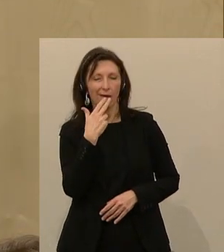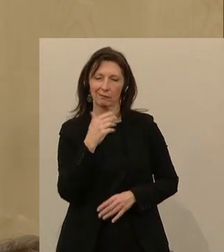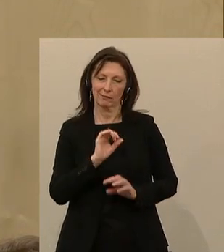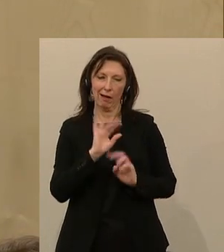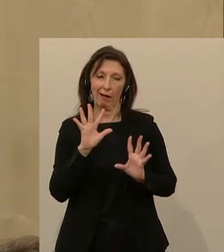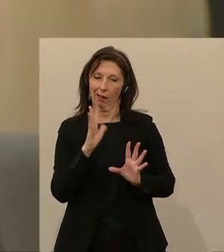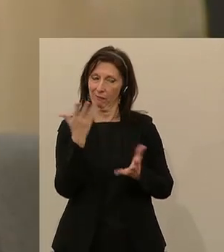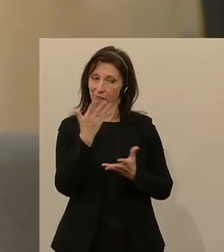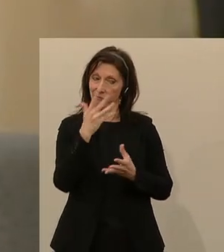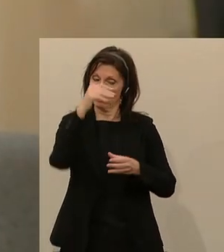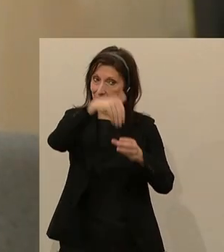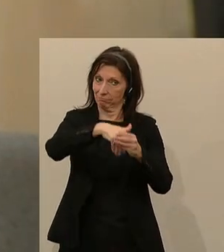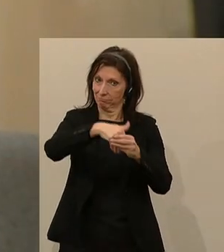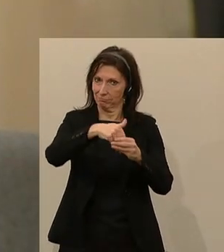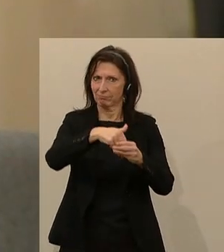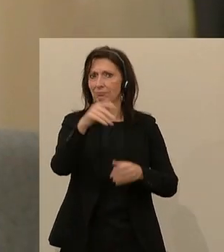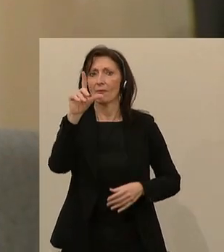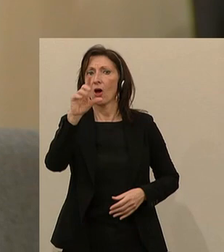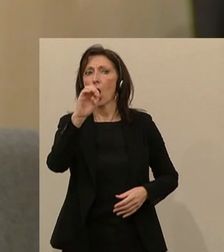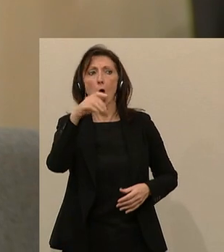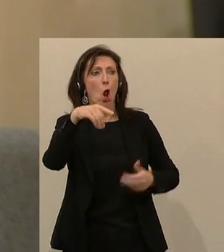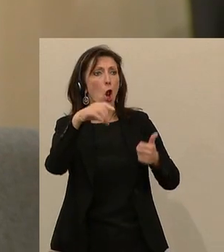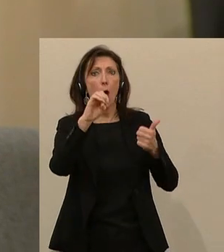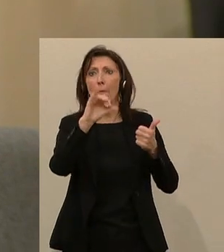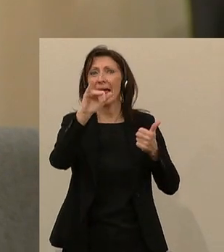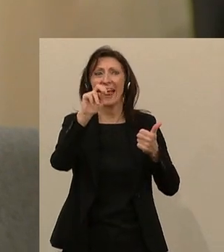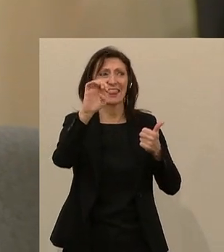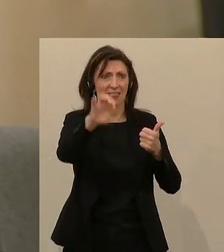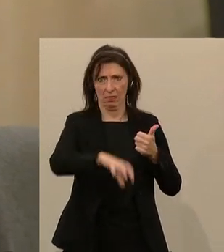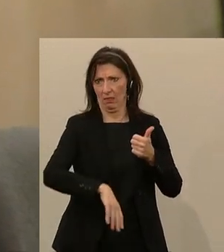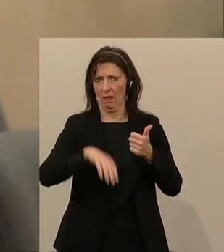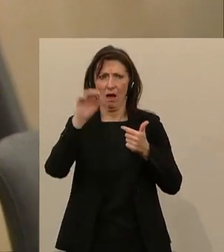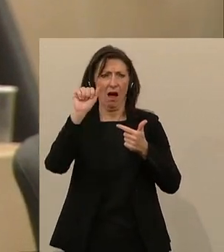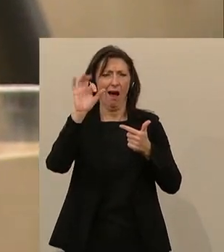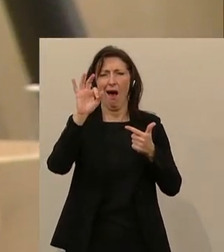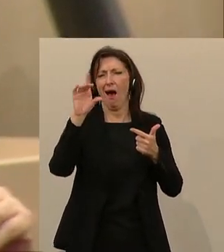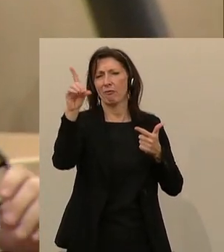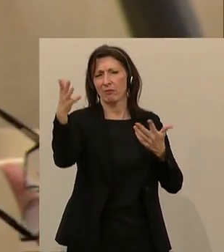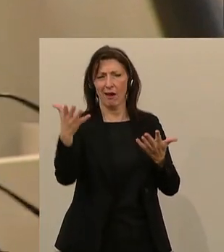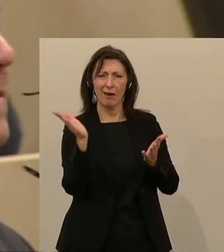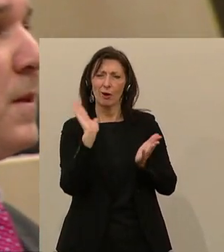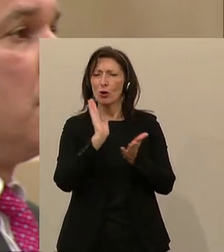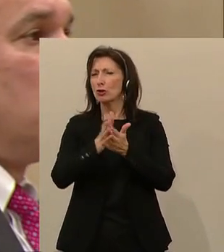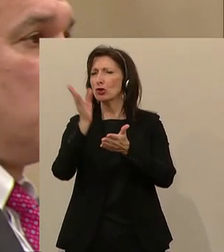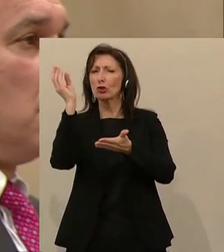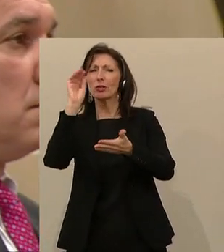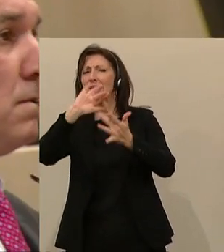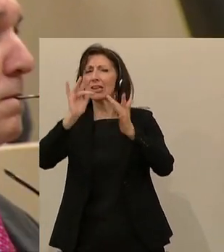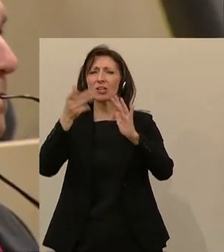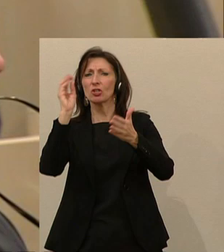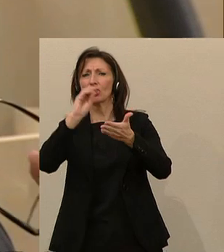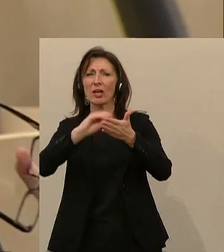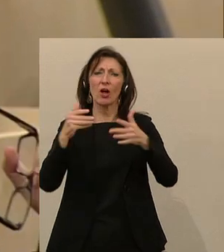Und was sind mit den Jubelorgien der rechtsextremen AfD im Internet, die sagen, wir freuen uns schon auf die österreichische Politik.